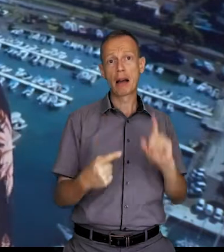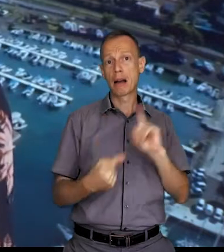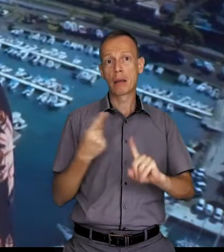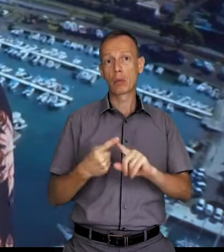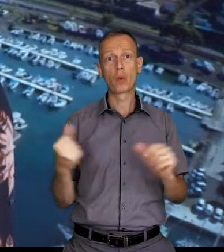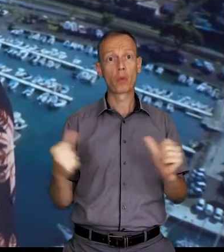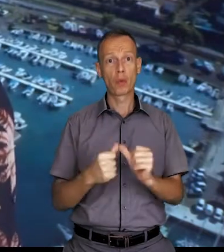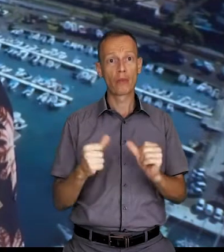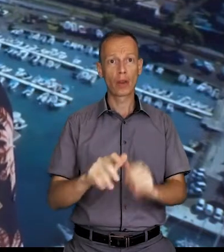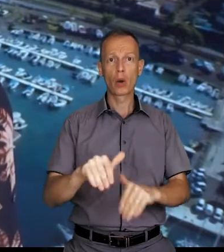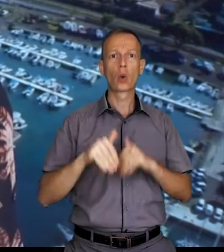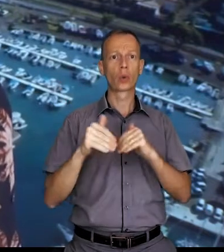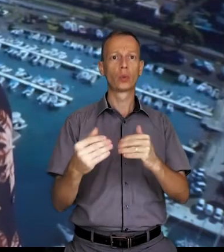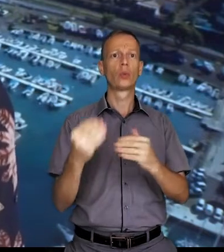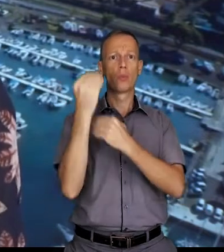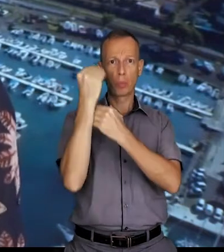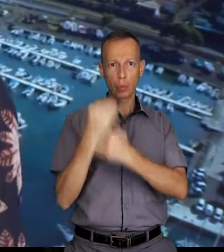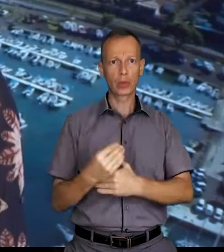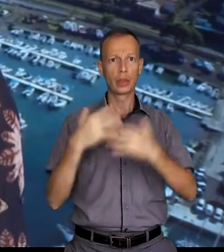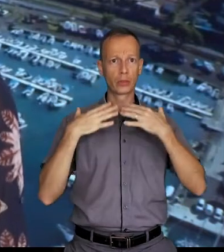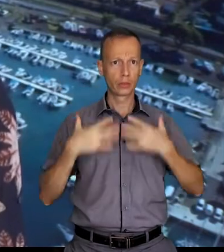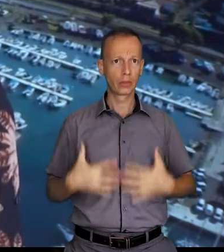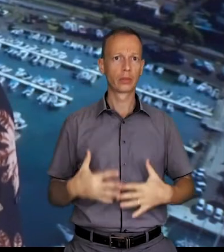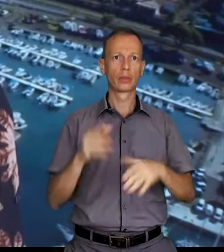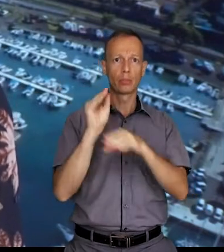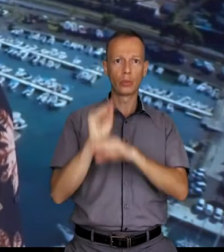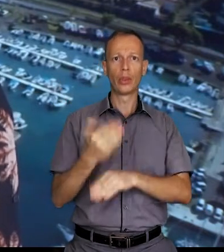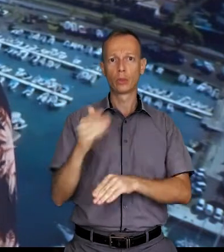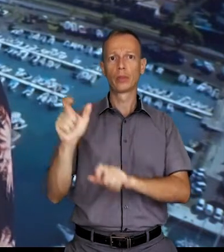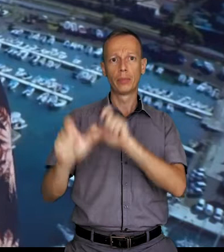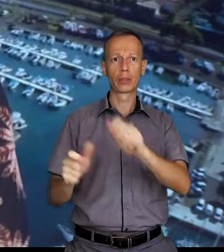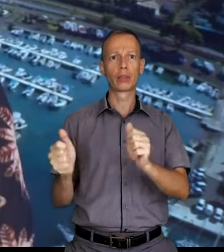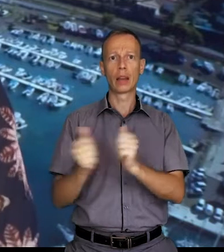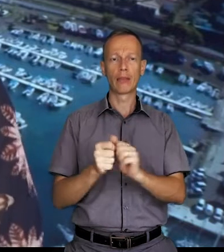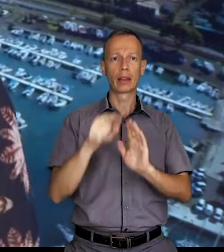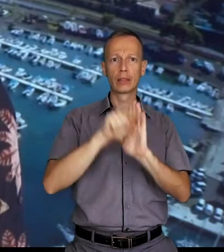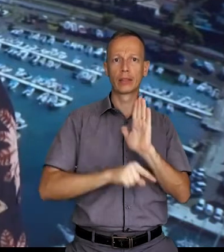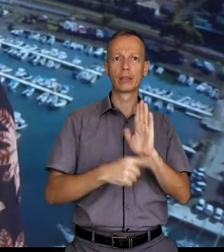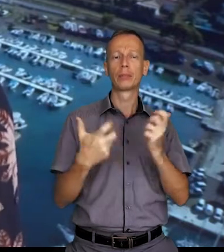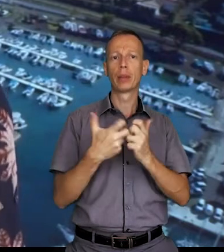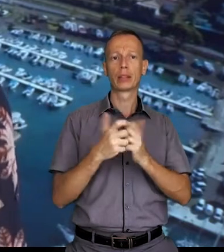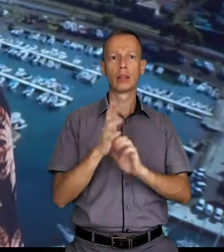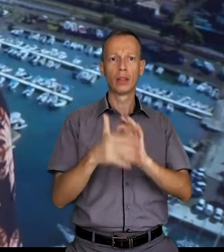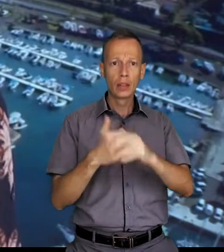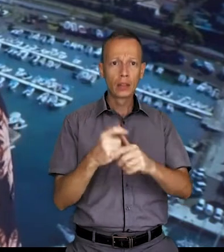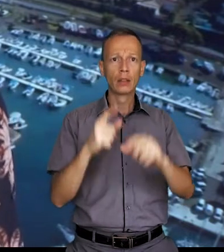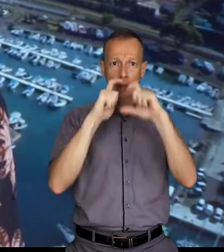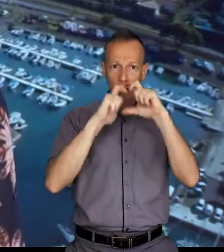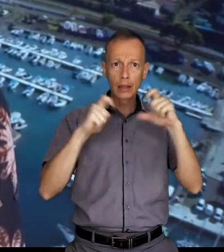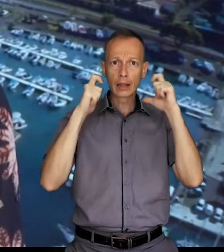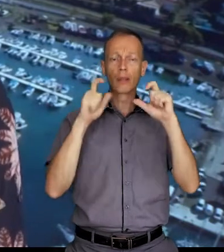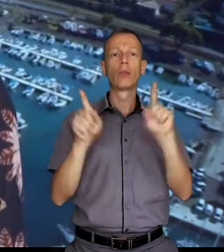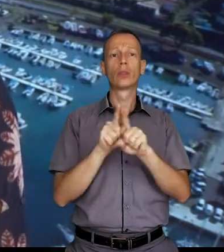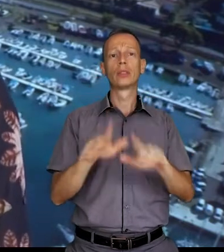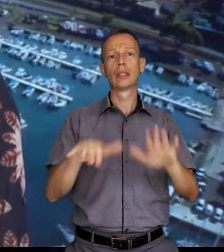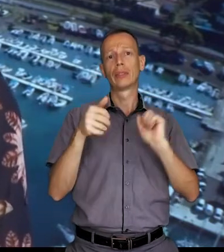touchés par le Covid-19, si ce n'est que de continuer à appliquer les gestes barrières pour se protéger et protéger vos proches, comme le port du masque,